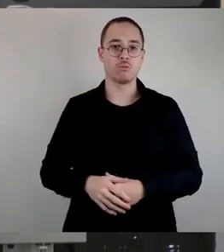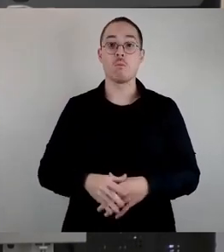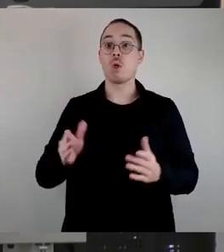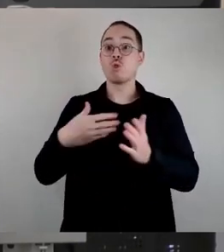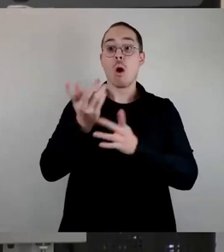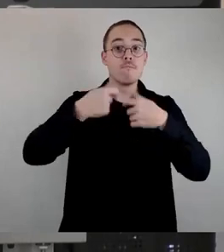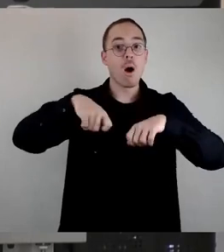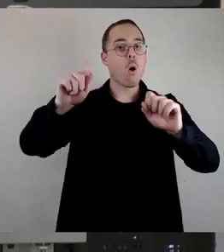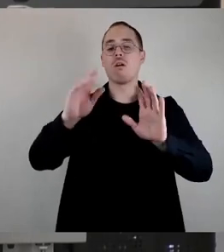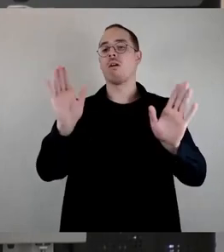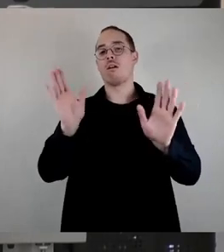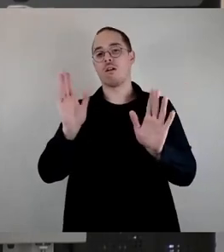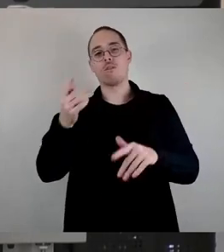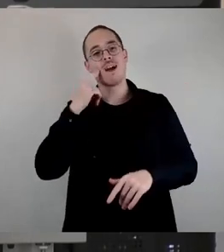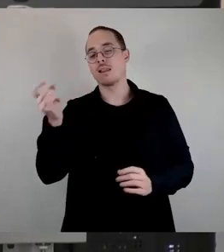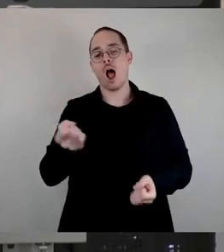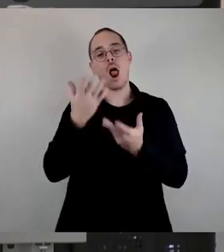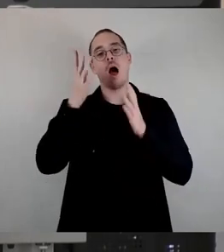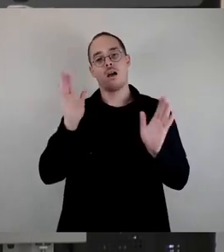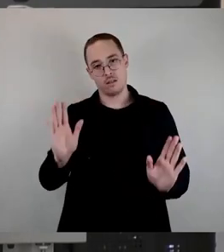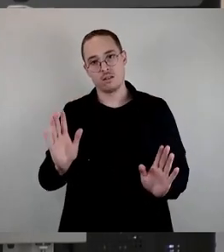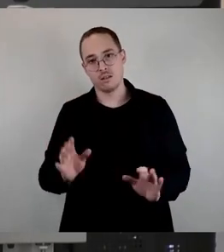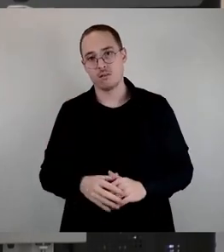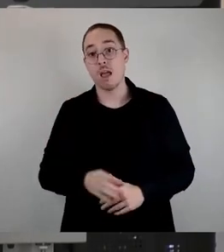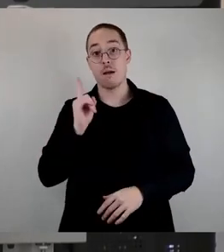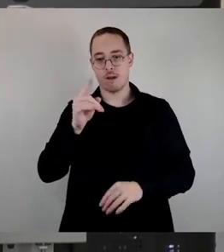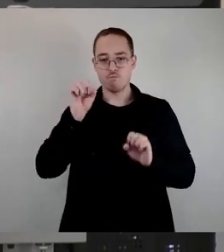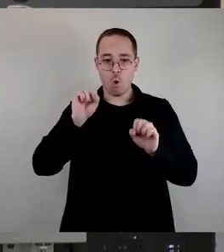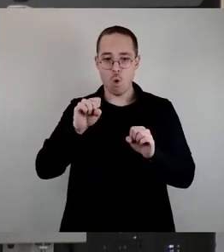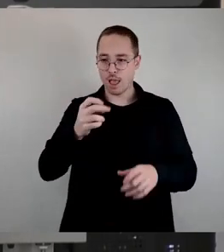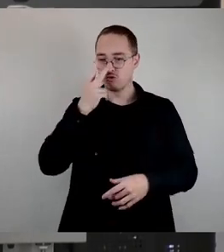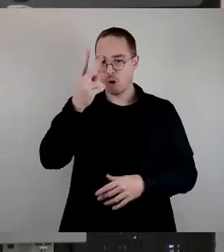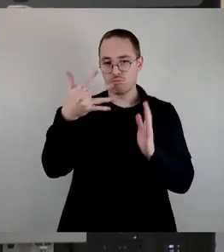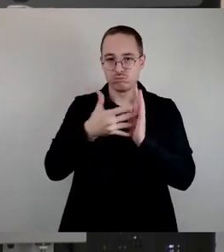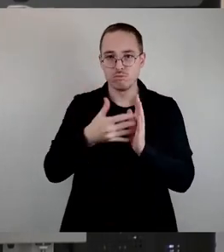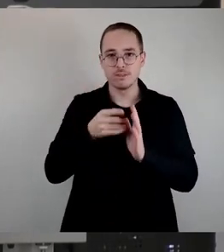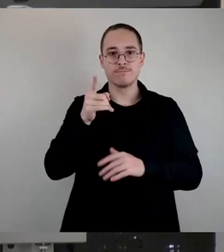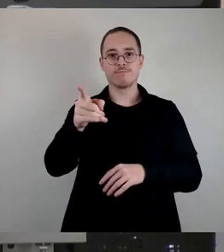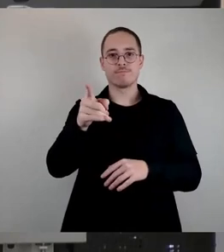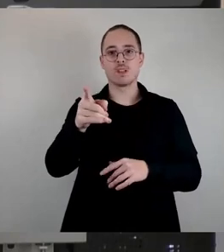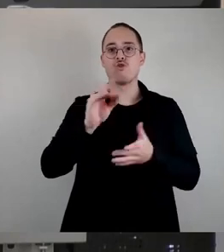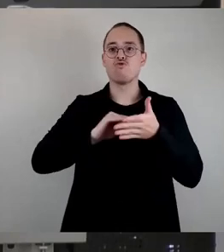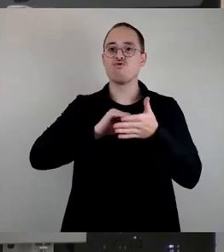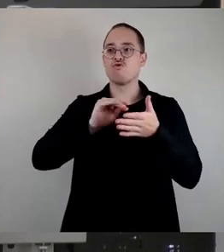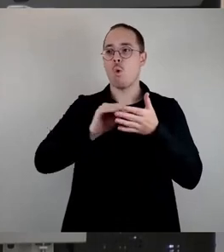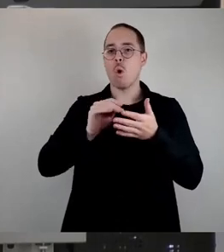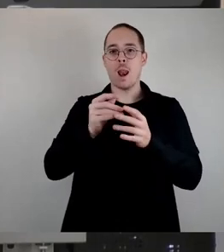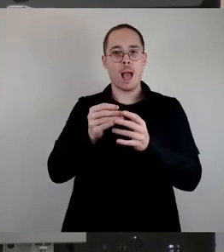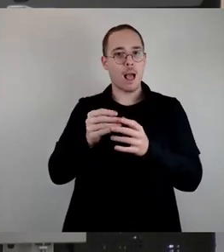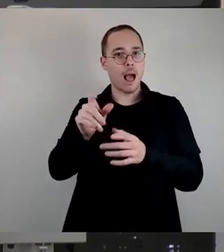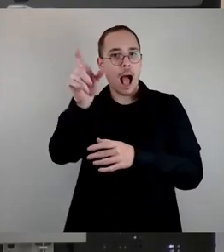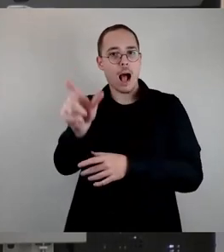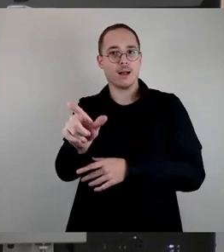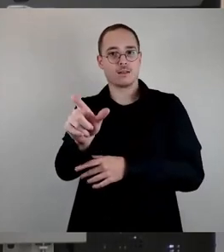Es wird sich also im Wesentlichen um die Möglichkeit handeln, hier eine Schulart zu ändern. Also eine bestehende,